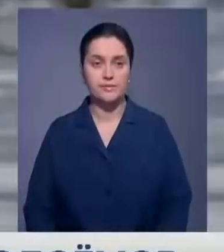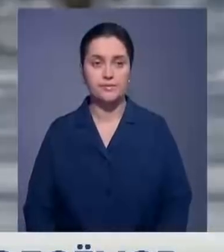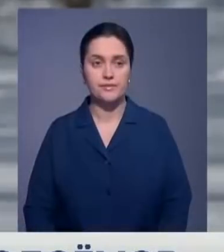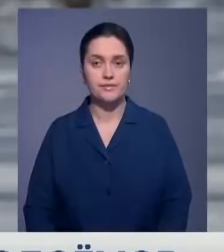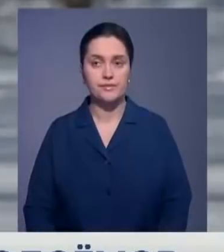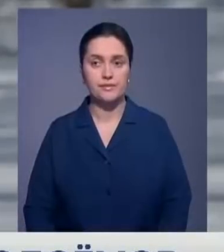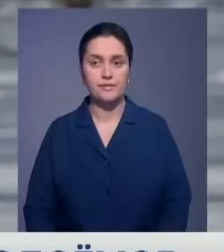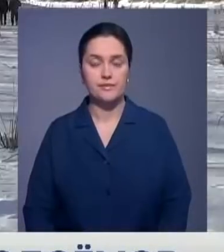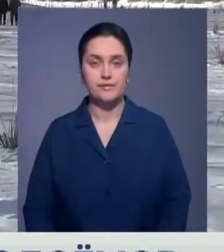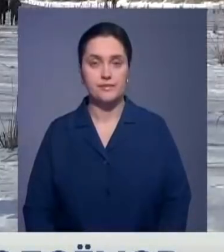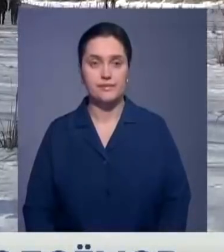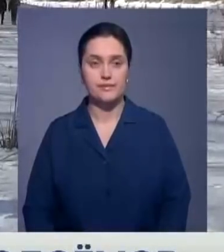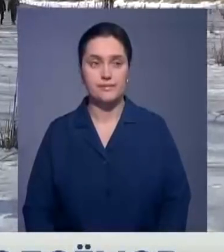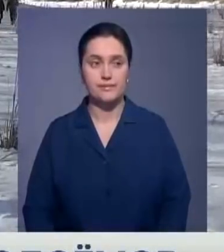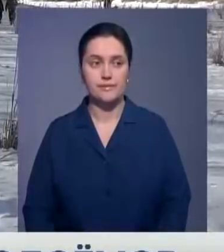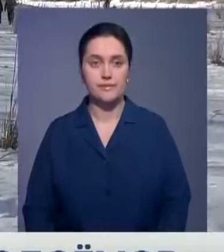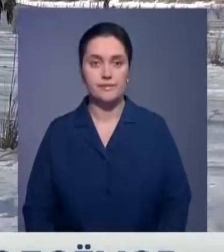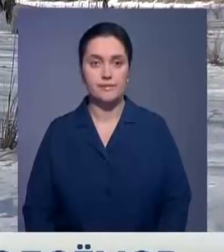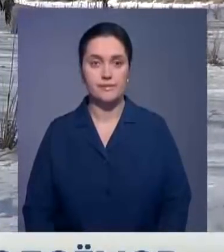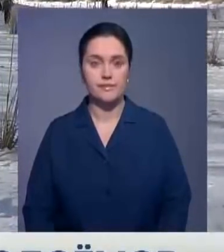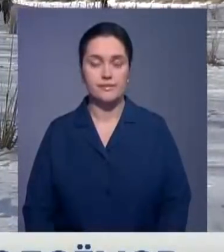Бладширлгасов, Канат Махмутов, Уральск, Хабар, 24.